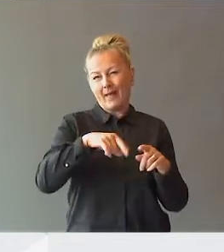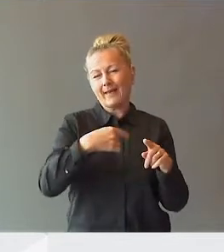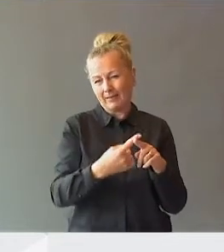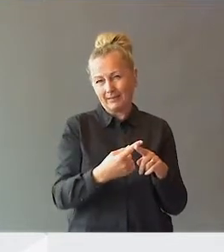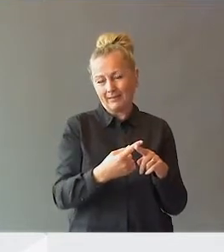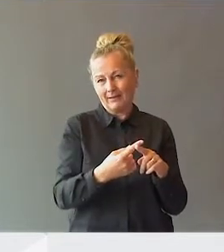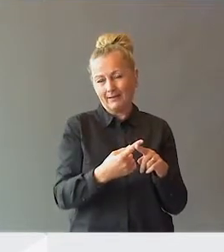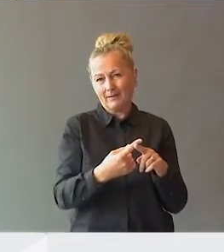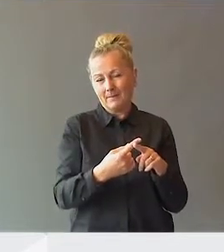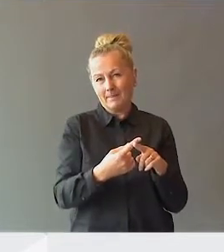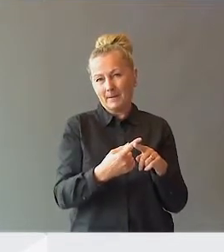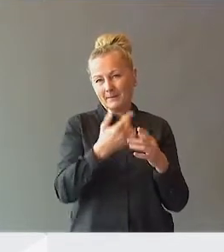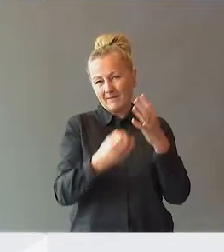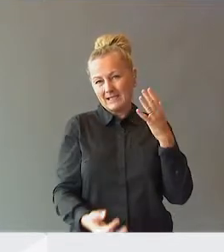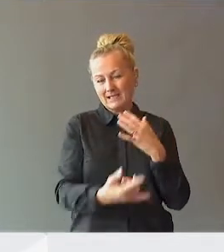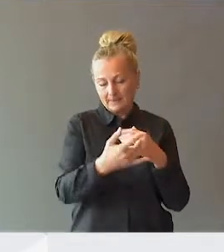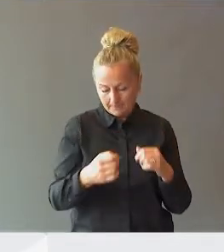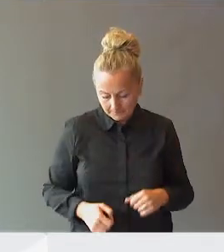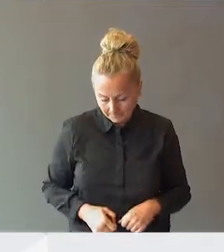igjen i denne beskrivelsen?